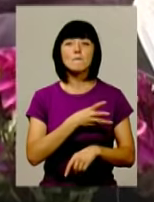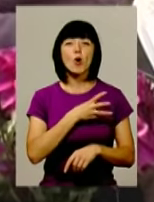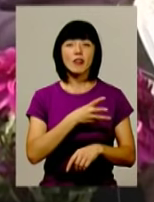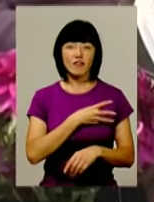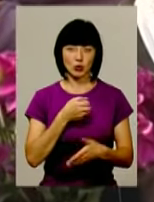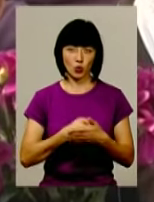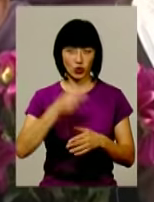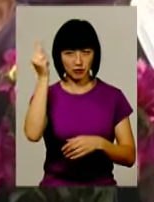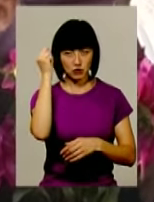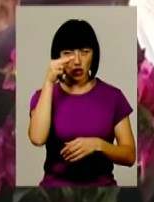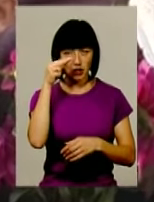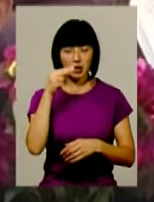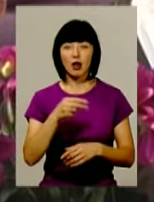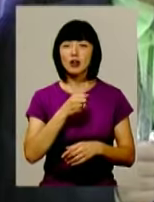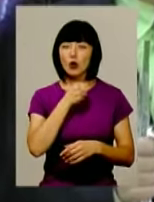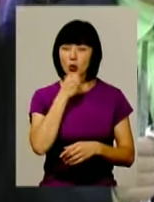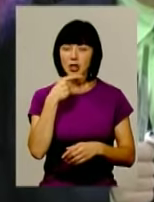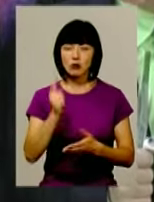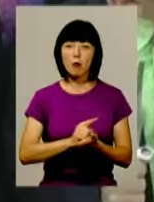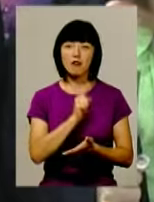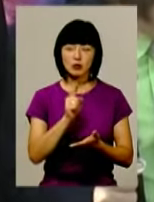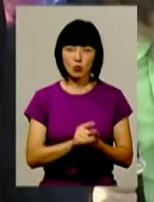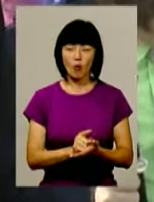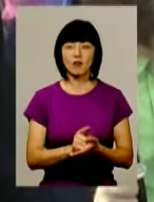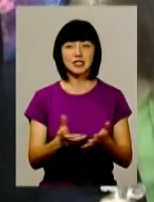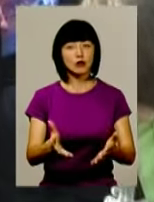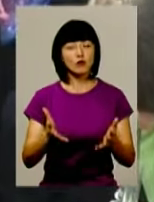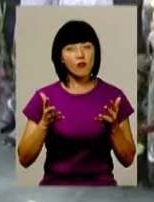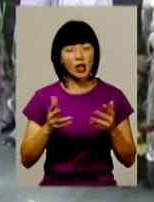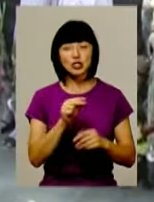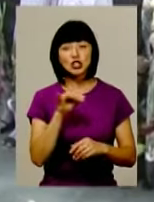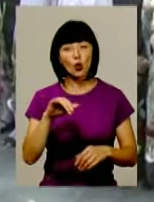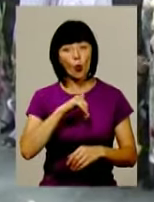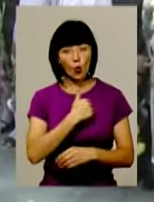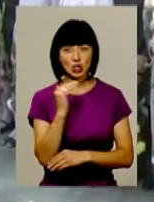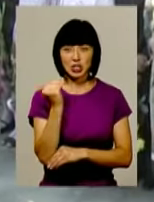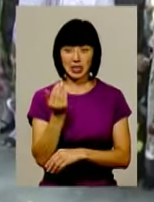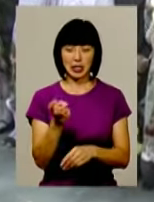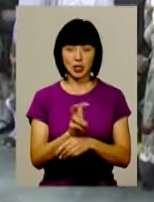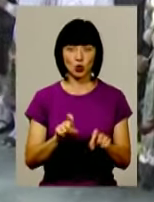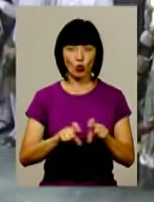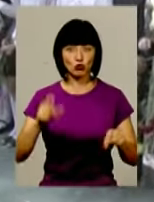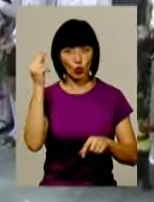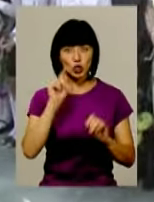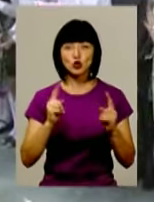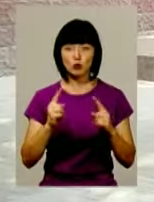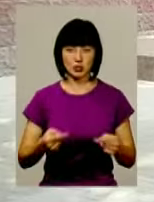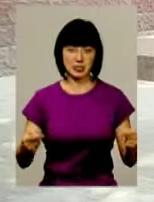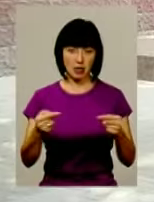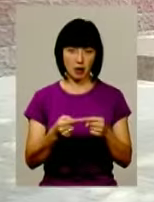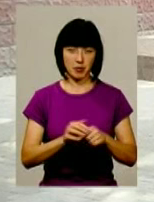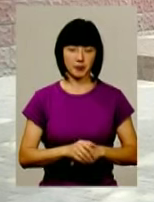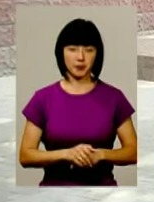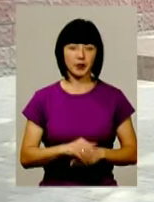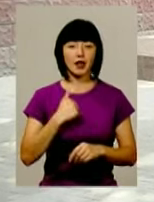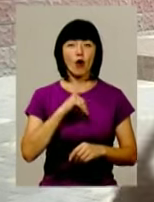навчання. Інакше, кажучи, дорослі обов'язково повинні з'ясувати, чи хоче дитина йти до школи і чому саме. Хочу